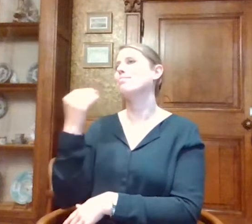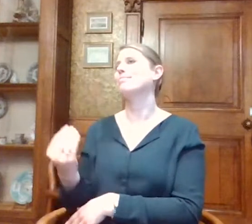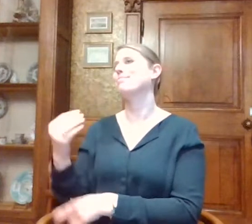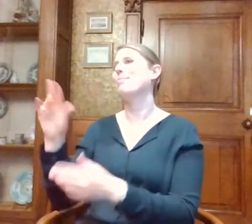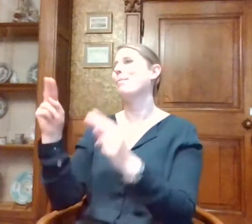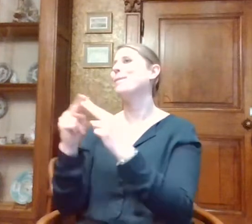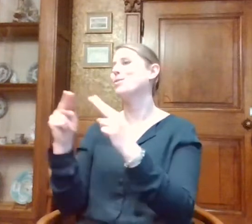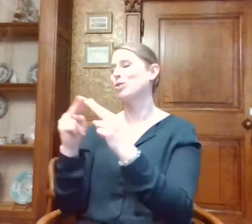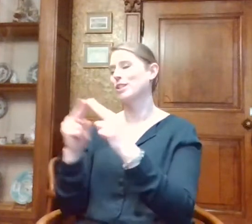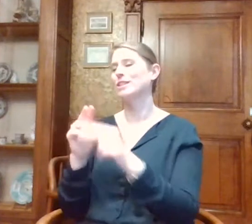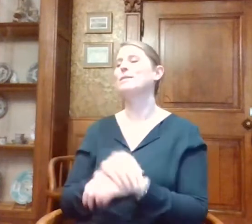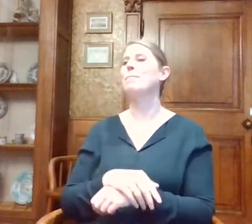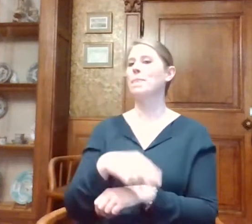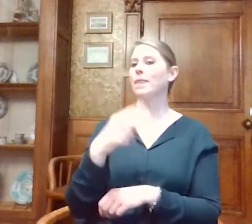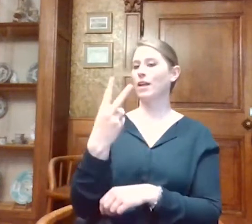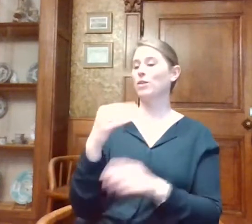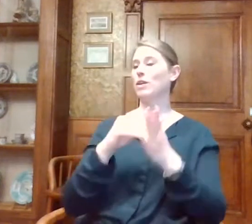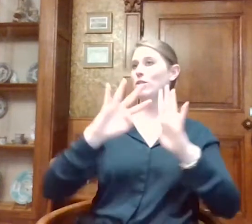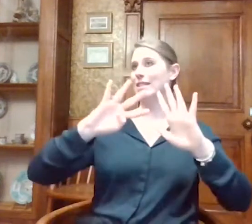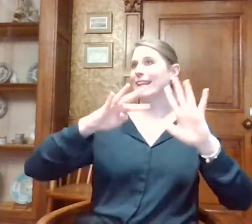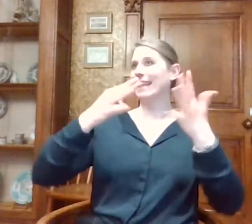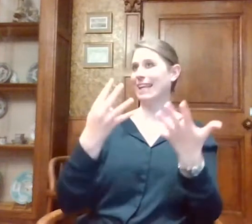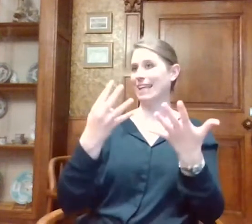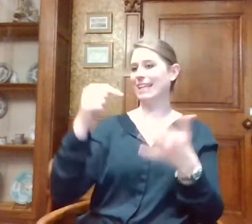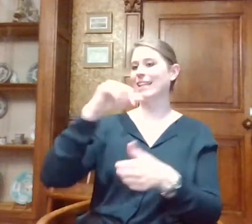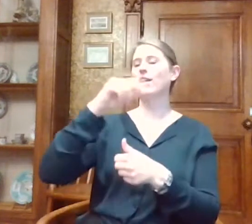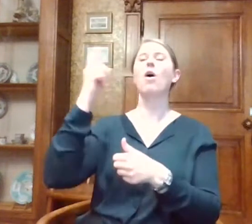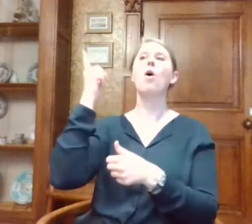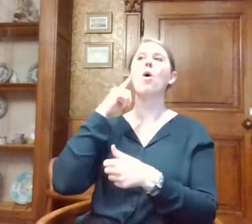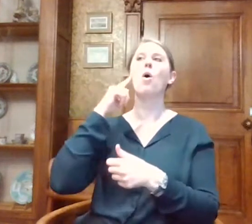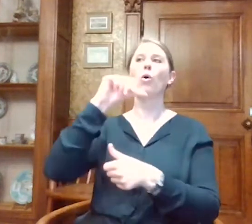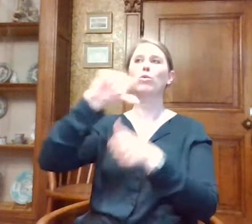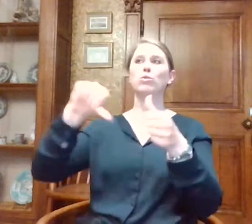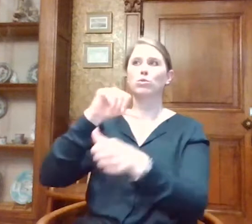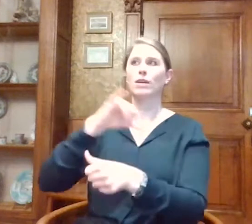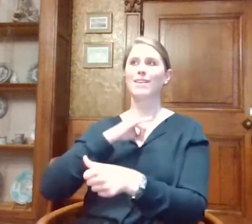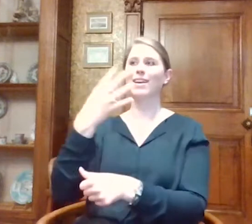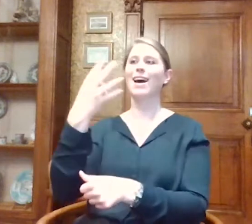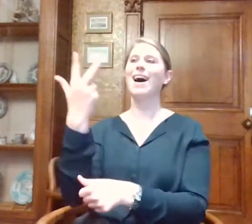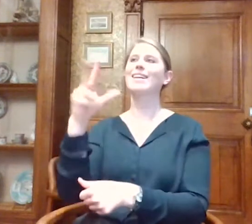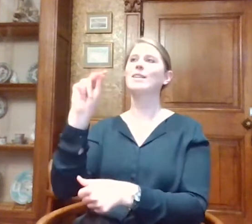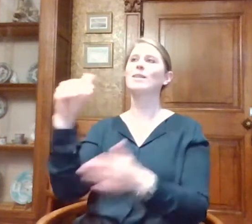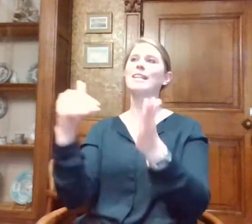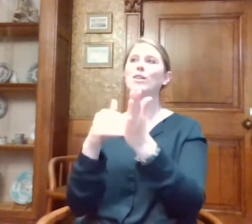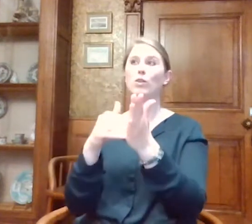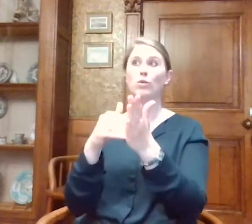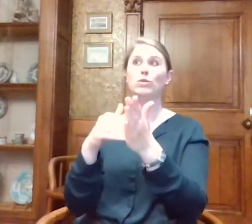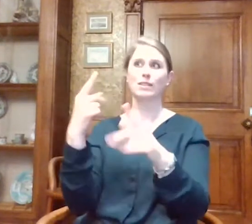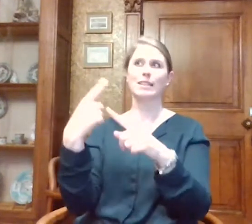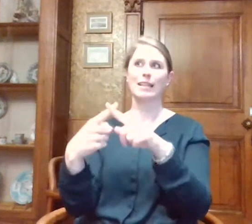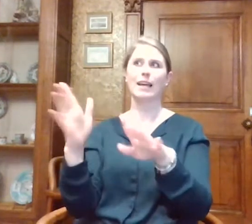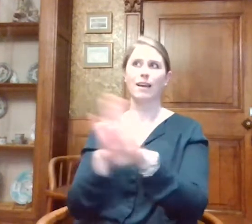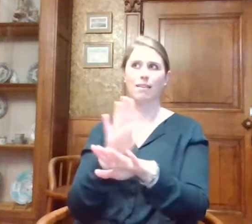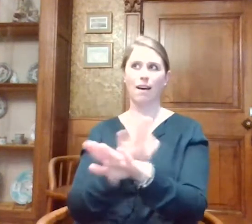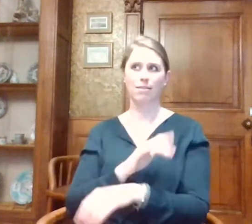Maar in 2019 werd de audiotour 28.000 keer gelopen bij ons. Dat is dus nog de